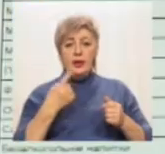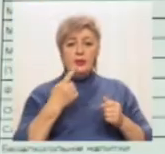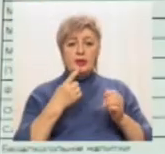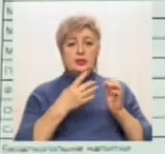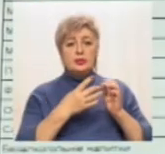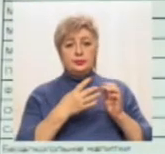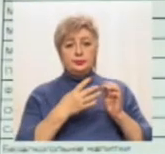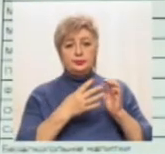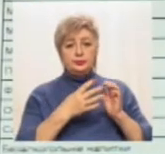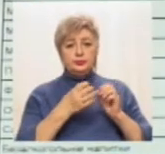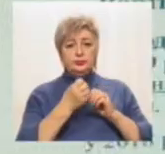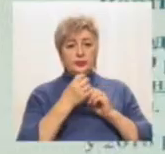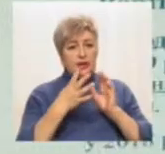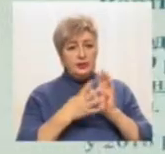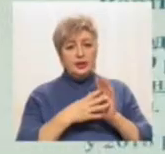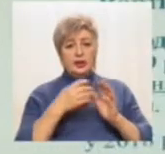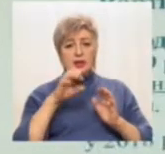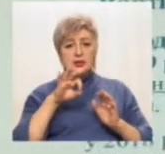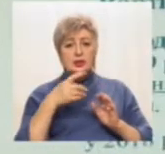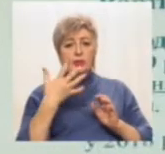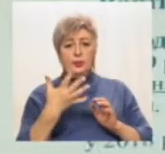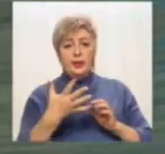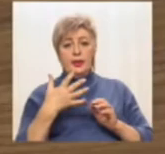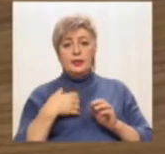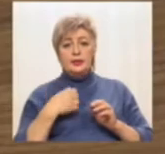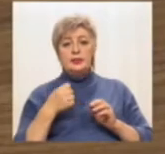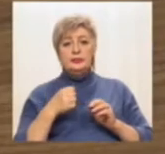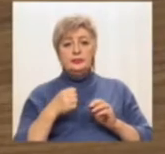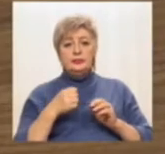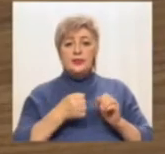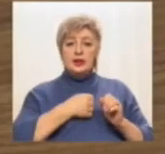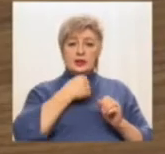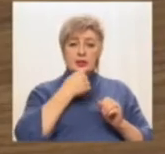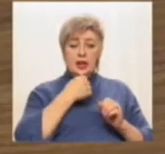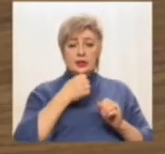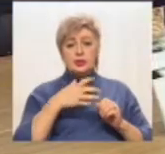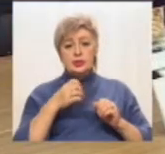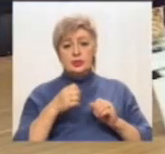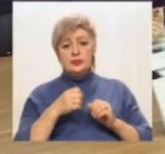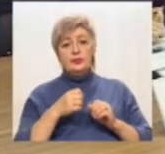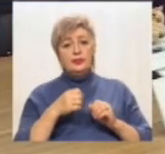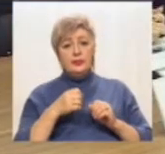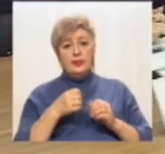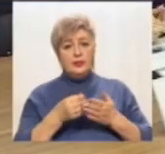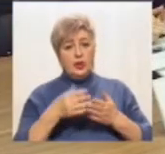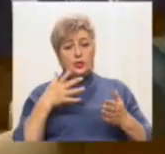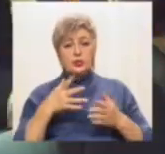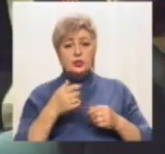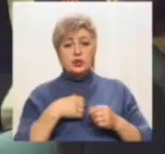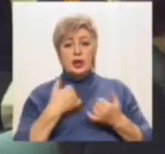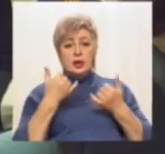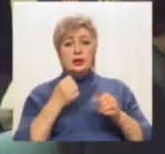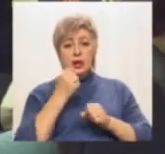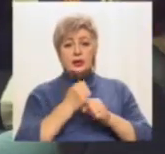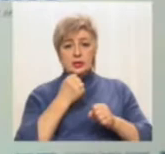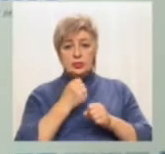гривень 3 копійки, та п'ятий та одинадцятий класи, пільговики – 24 гривні 63 копійки. Для розробки нового меню створили